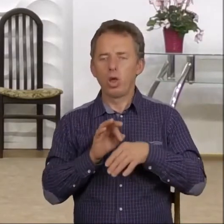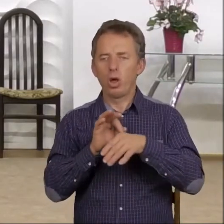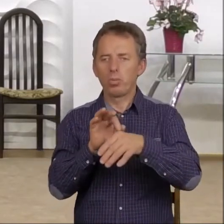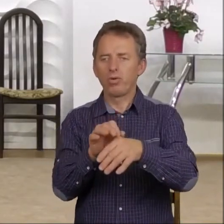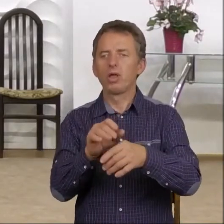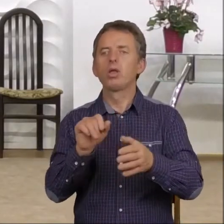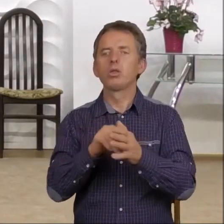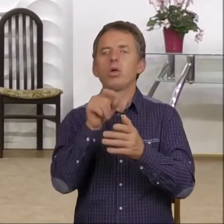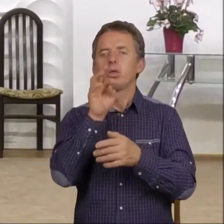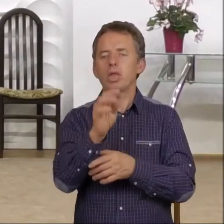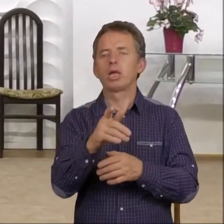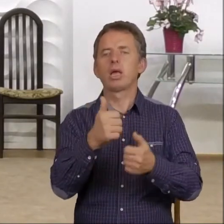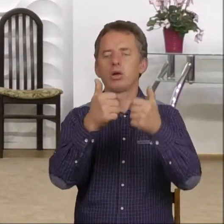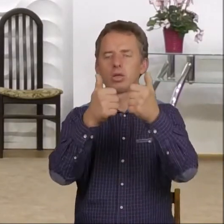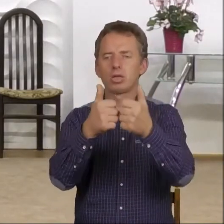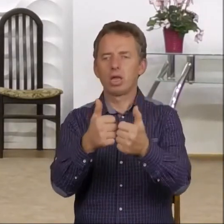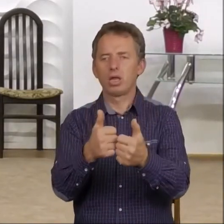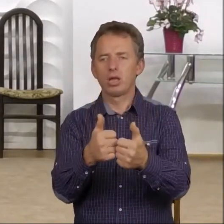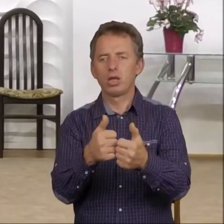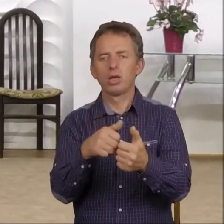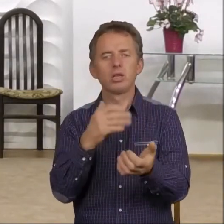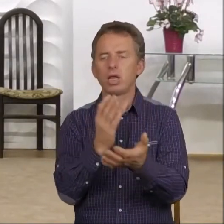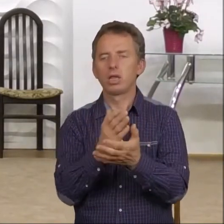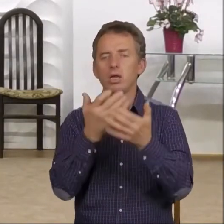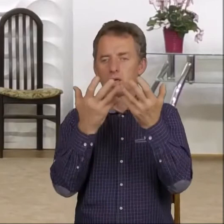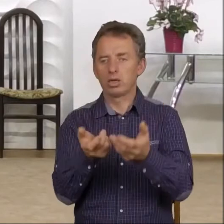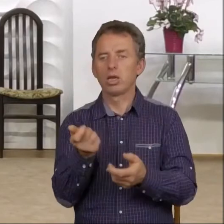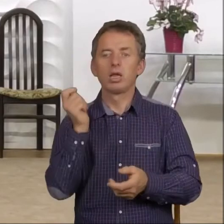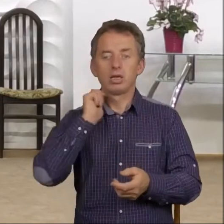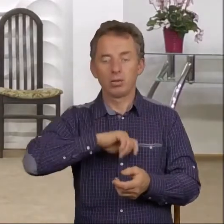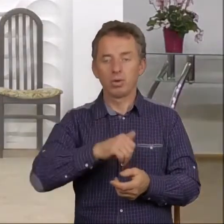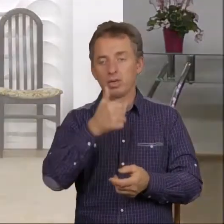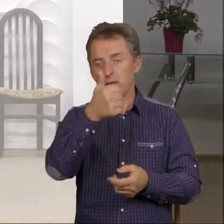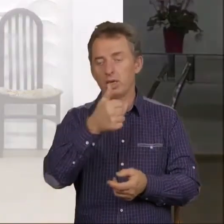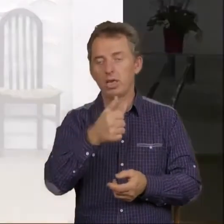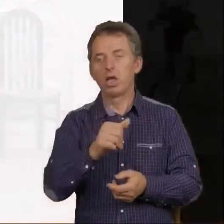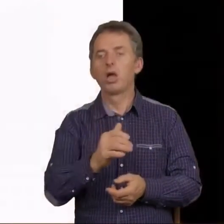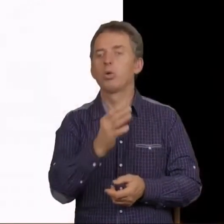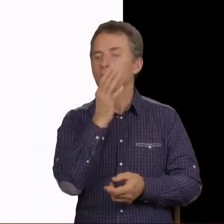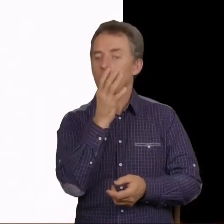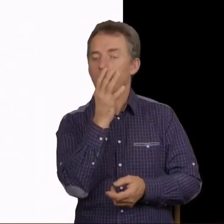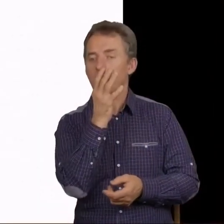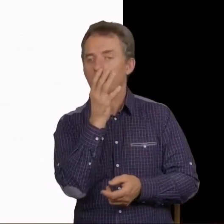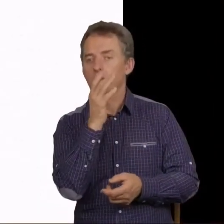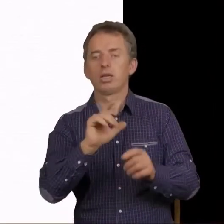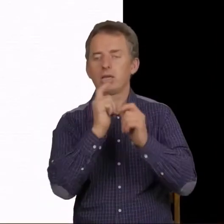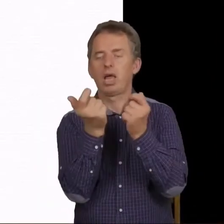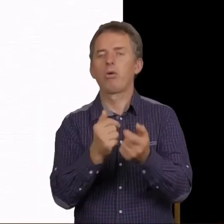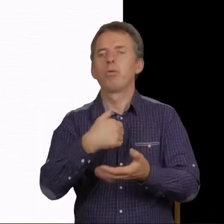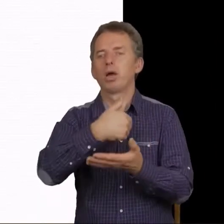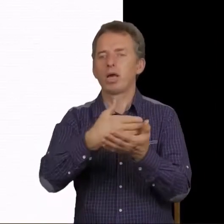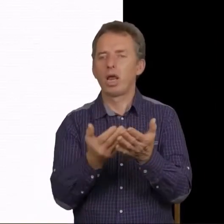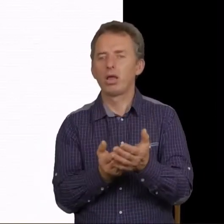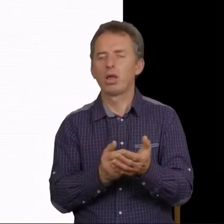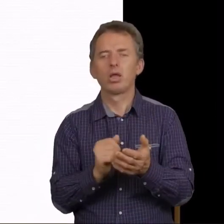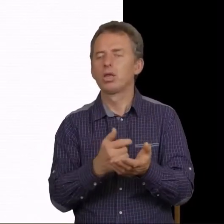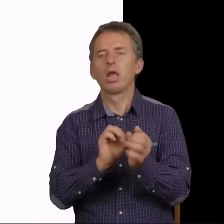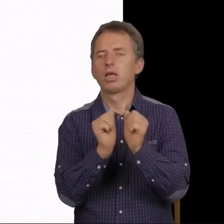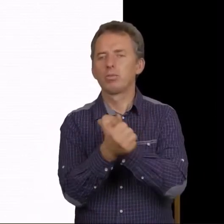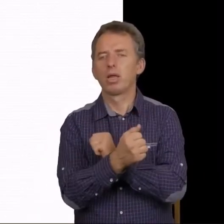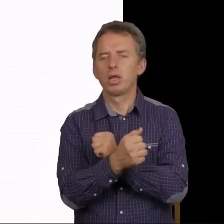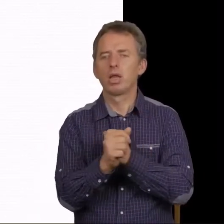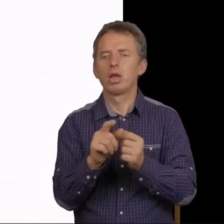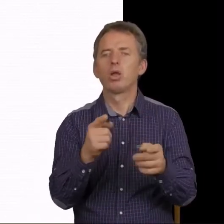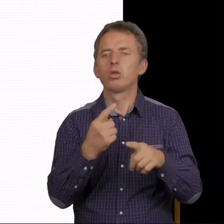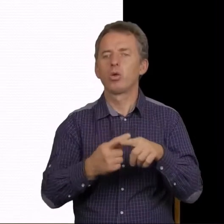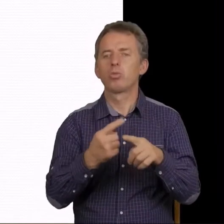zostaje do takiego stanu, że nie tylko chce zabić biednego Dawida i ściga go po całym kraju i nie zmienia decyzji